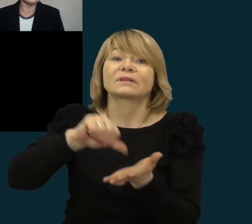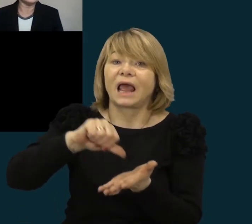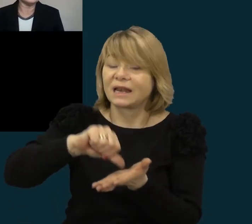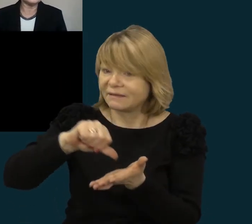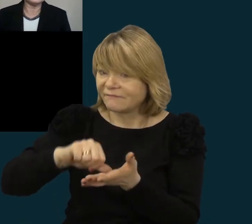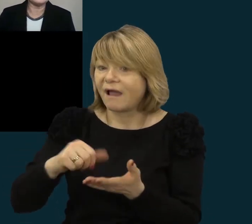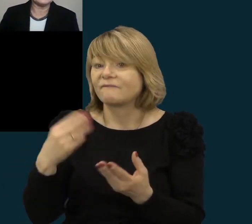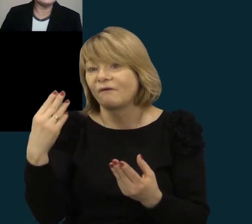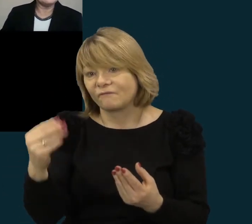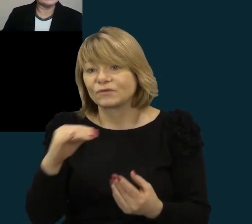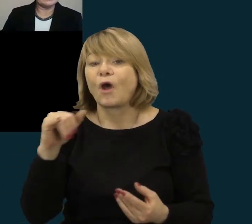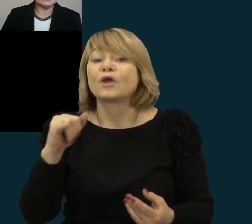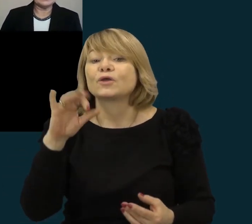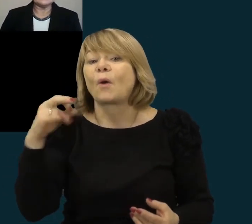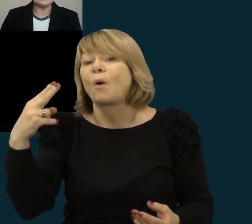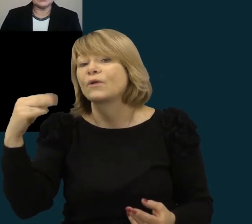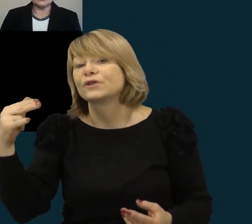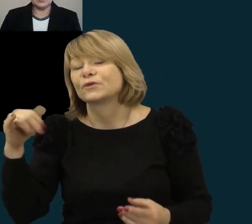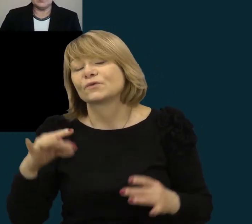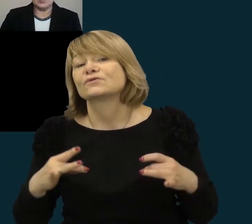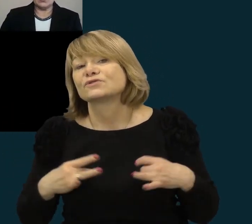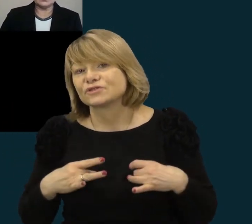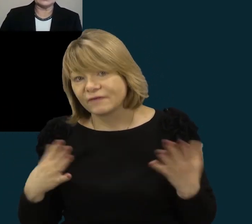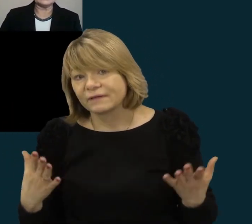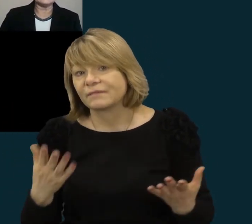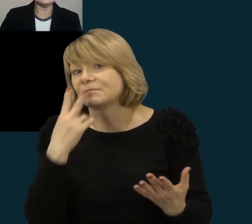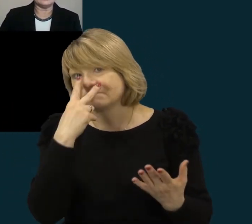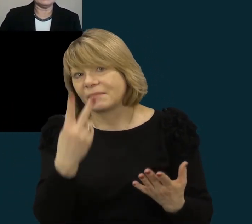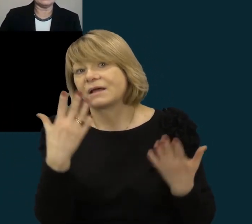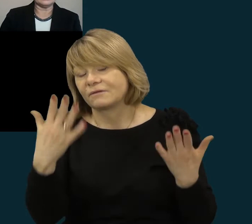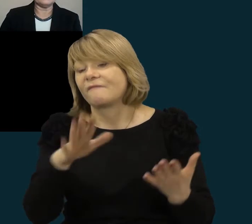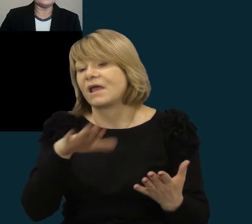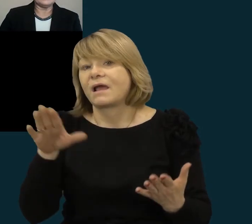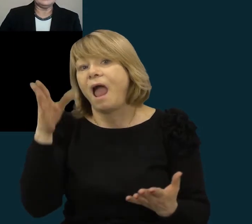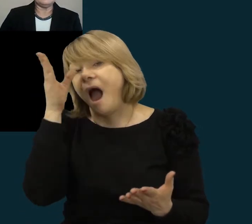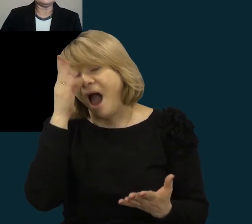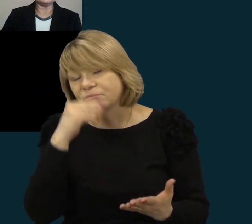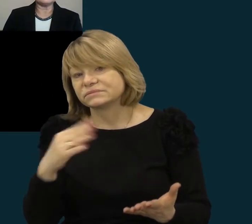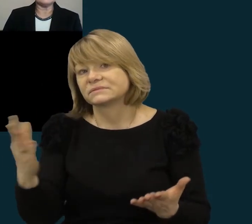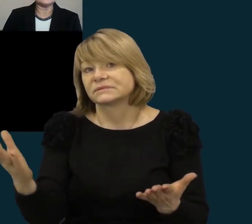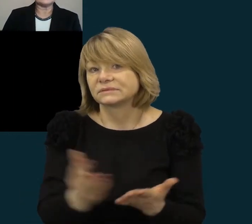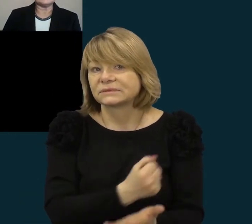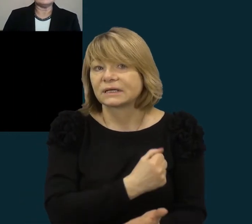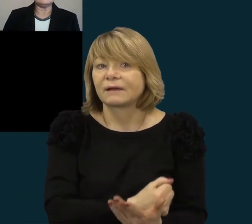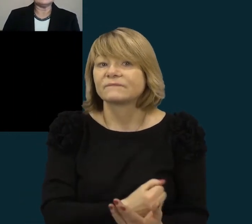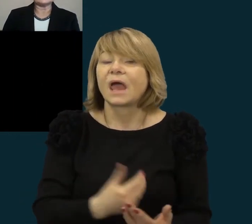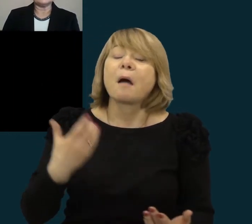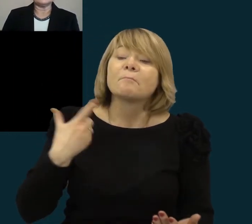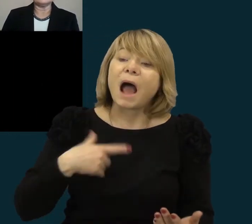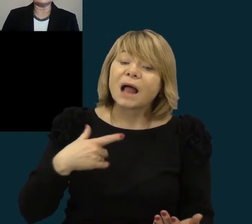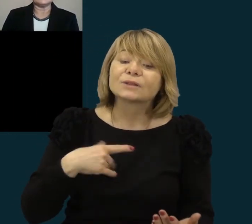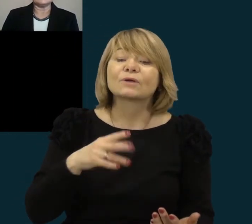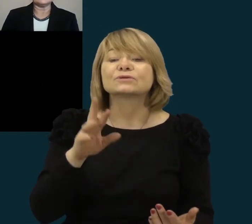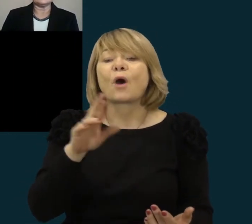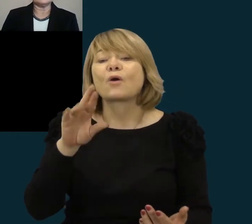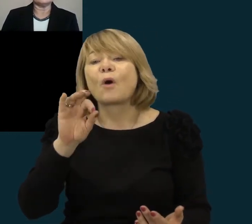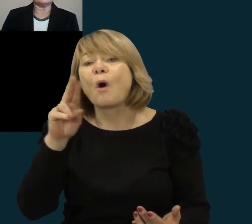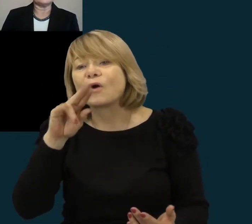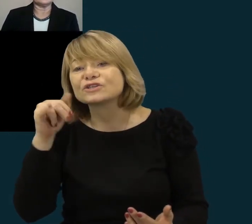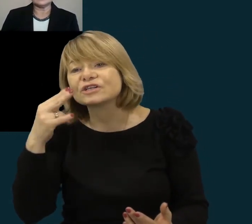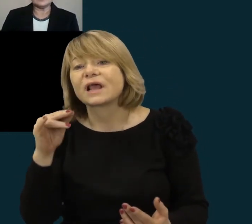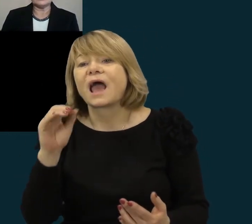joninių, sakykim, šventė, bet laikai taip pat suvėdėjo jas gauti. Baltos rožinės salyvinės spalvo tėlė